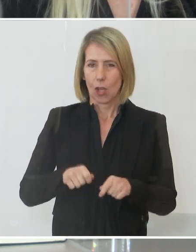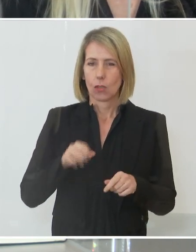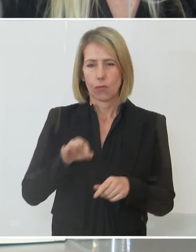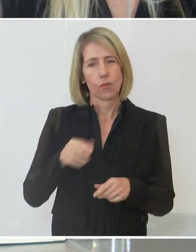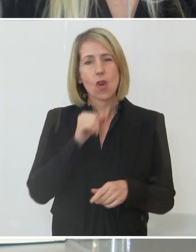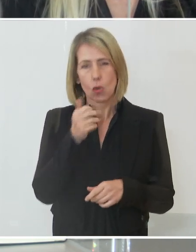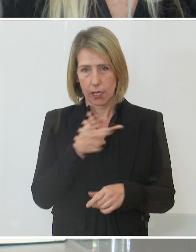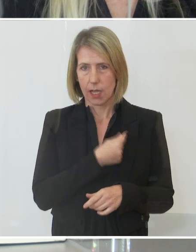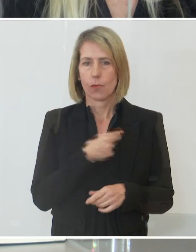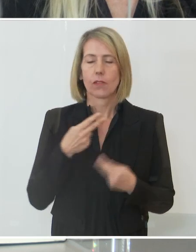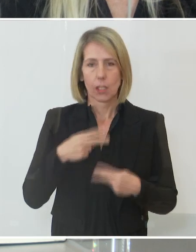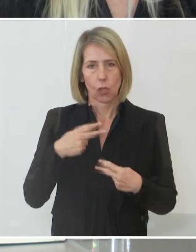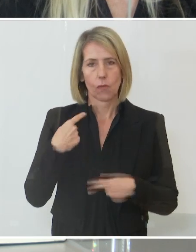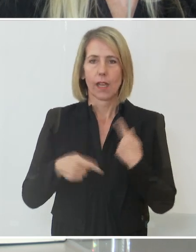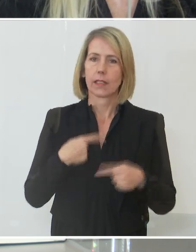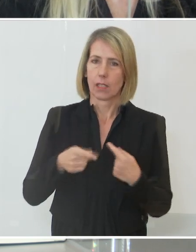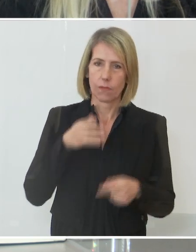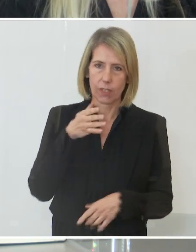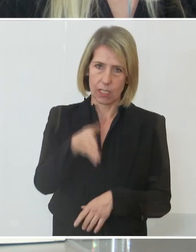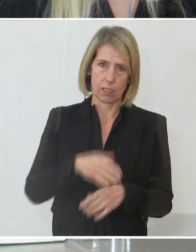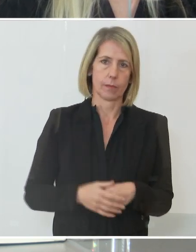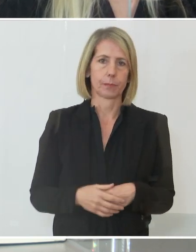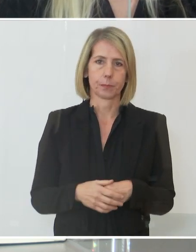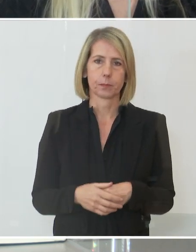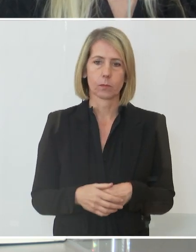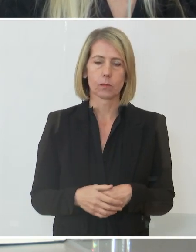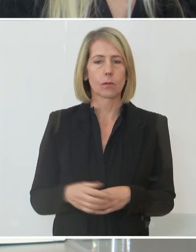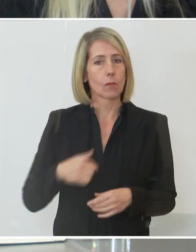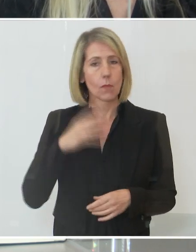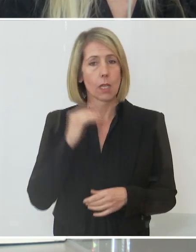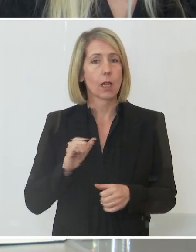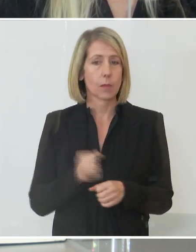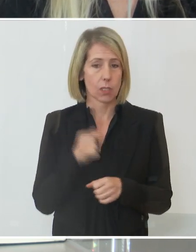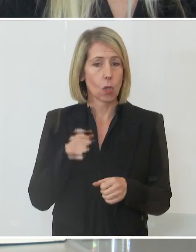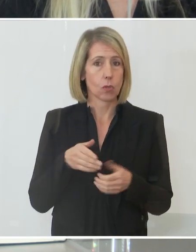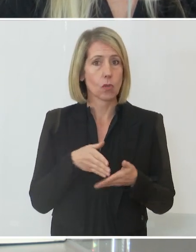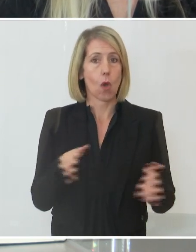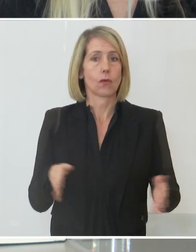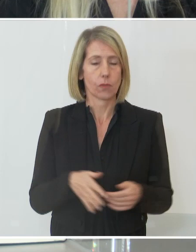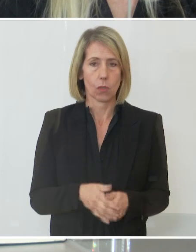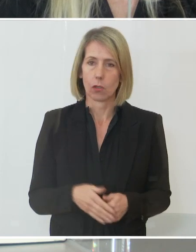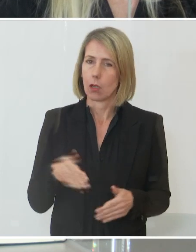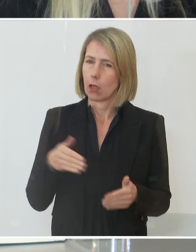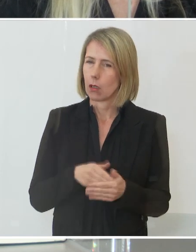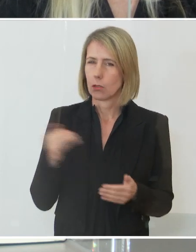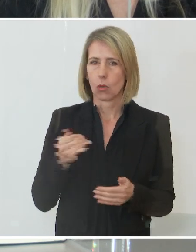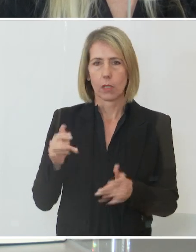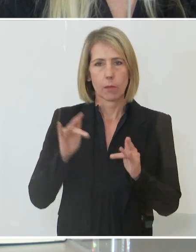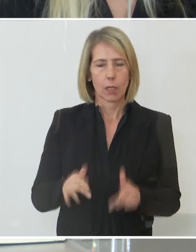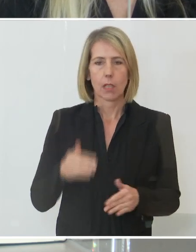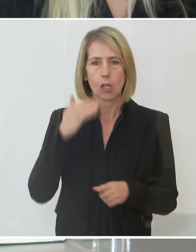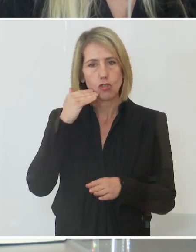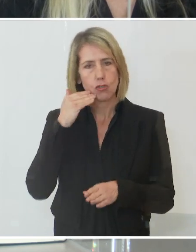gesetzt wird. Und ich meine, dass wir trotz dieser Öffnung eine der schärfsten Sicherheitskriterien haben,